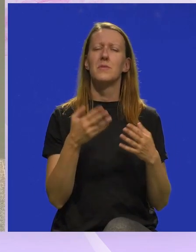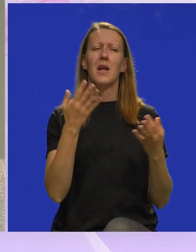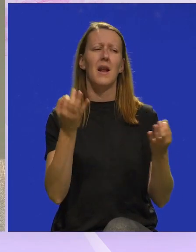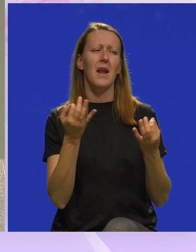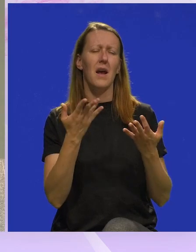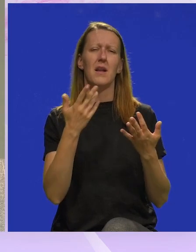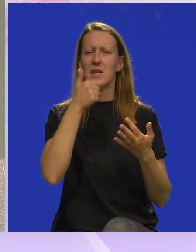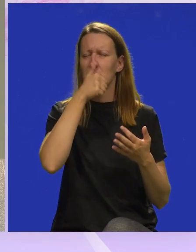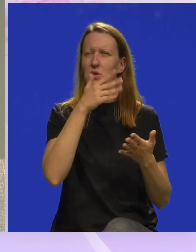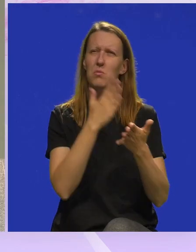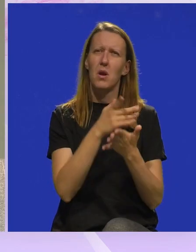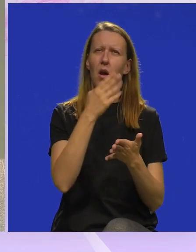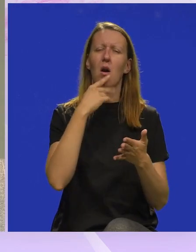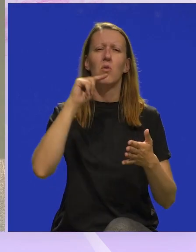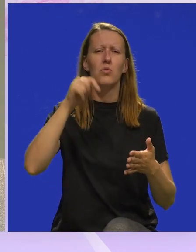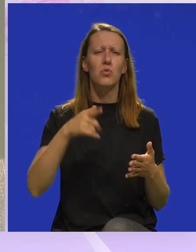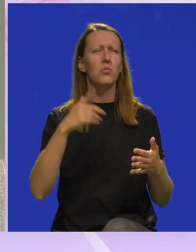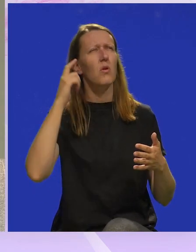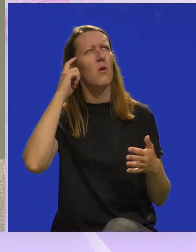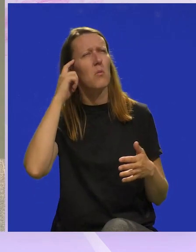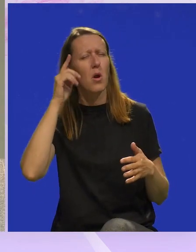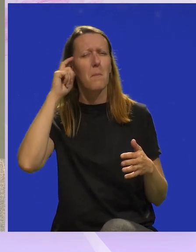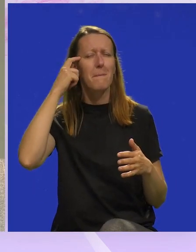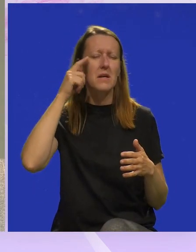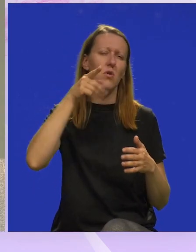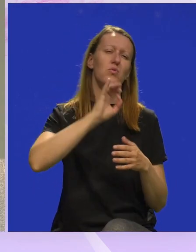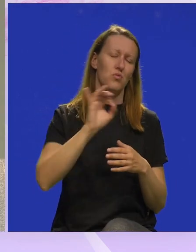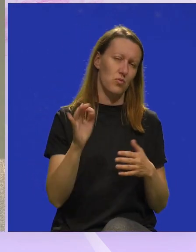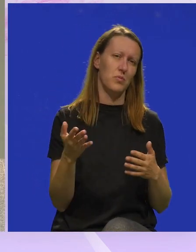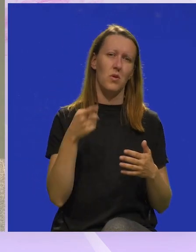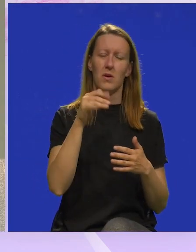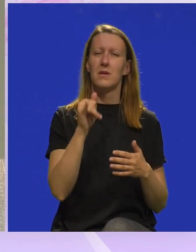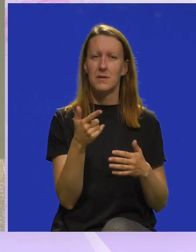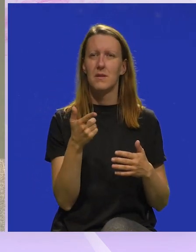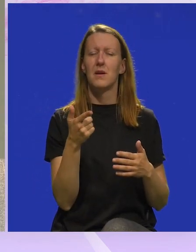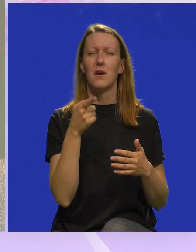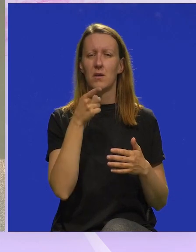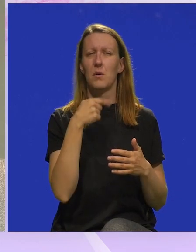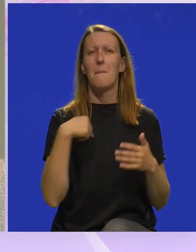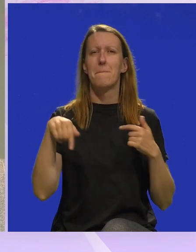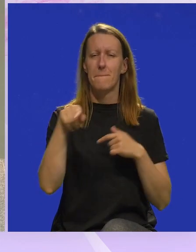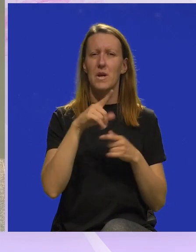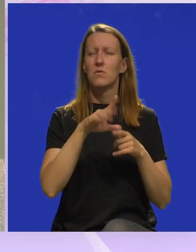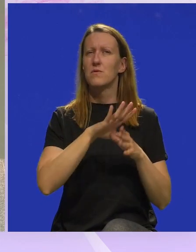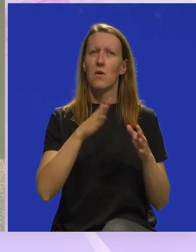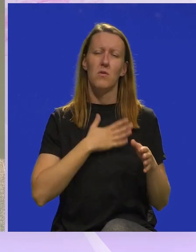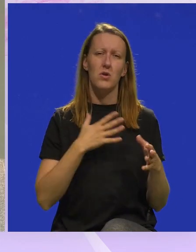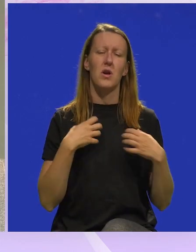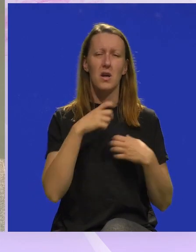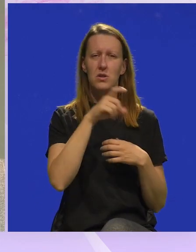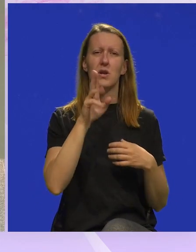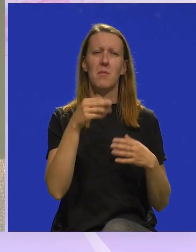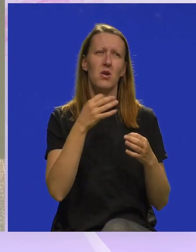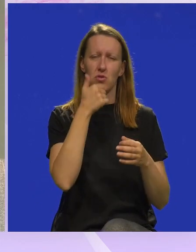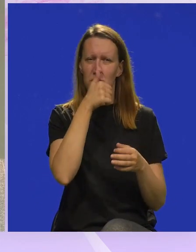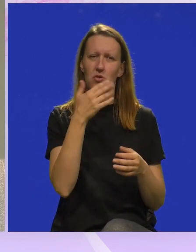Nekada su komedije bile ono, kao duboko, intelektualno i sveto. I to je super. Ona jesu. Mi i u svakoj od naših predstavima